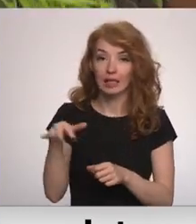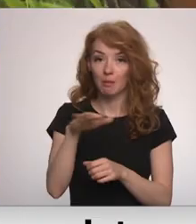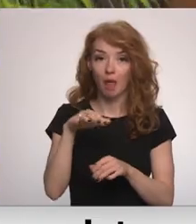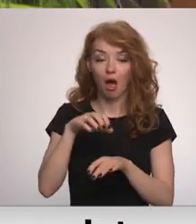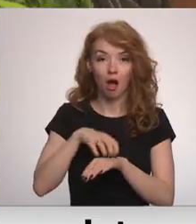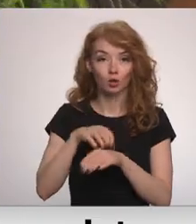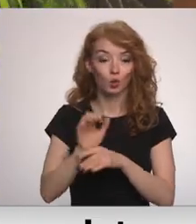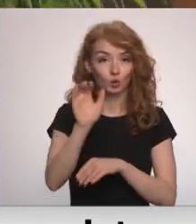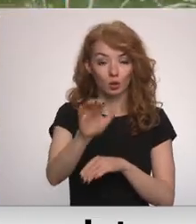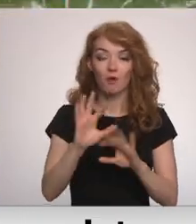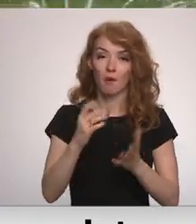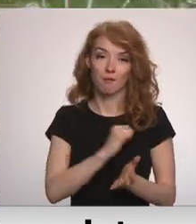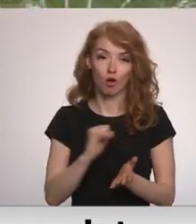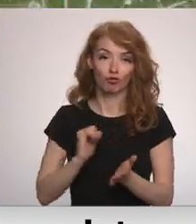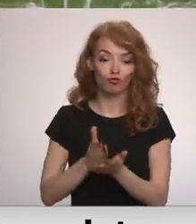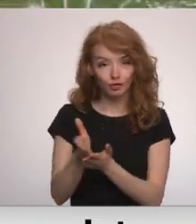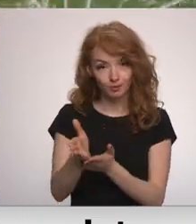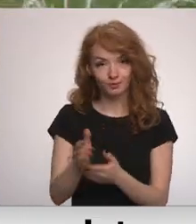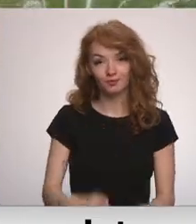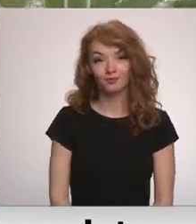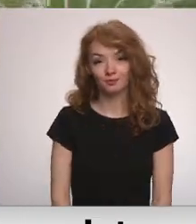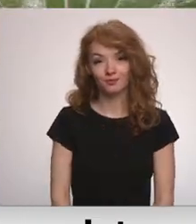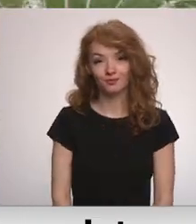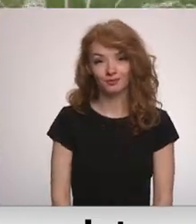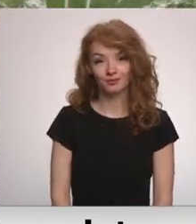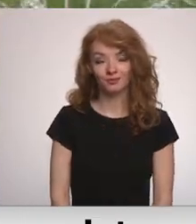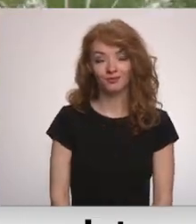nosūtījumu, gan paši. Aikīns Ains Kukč, Latvijas televīzija